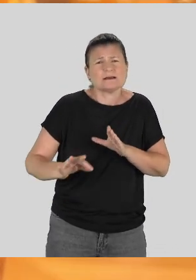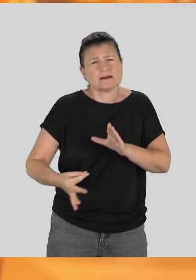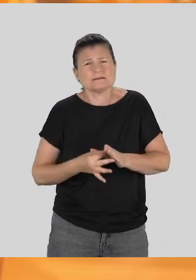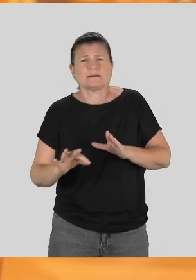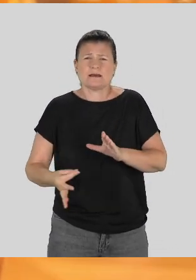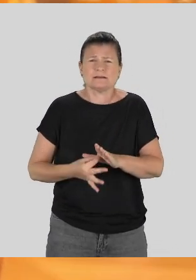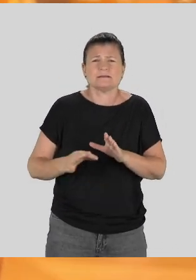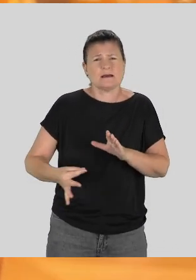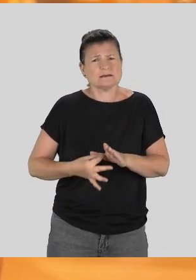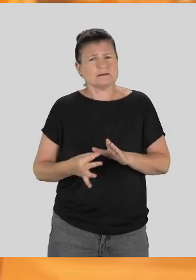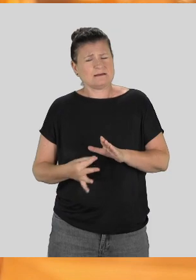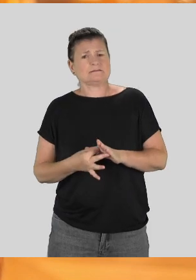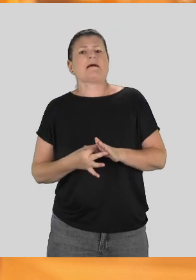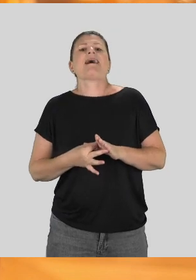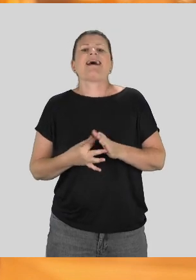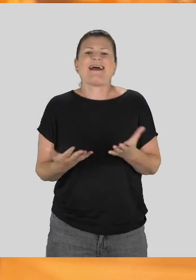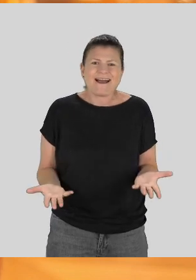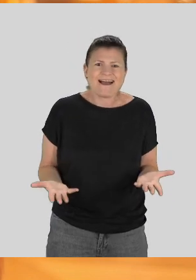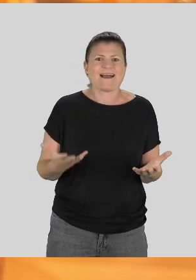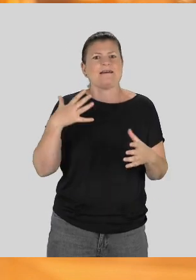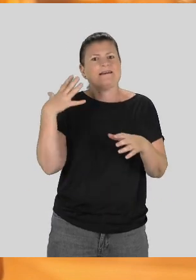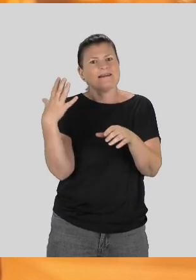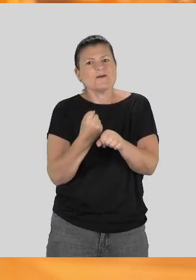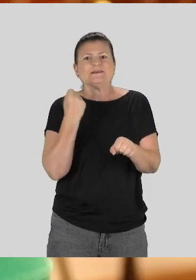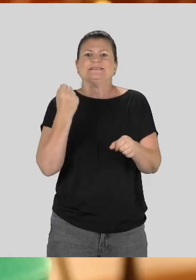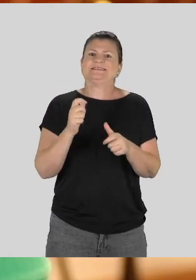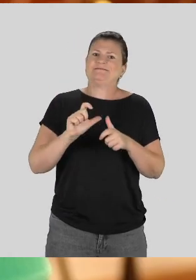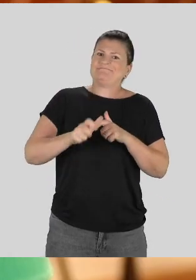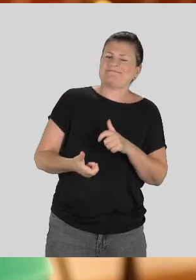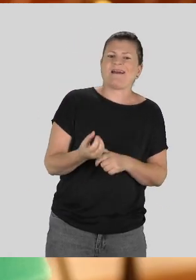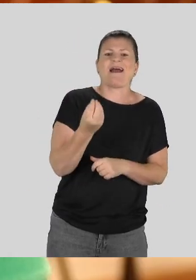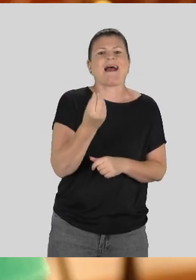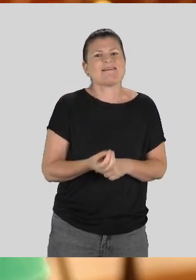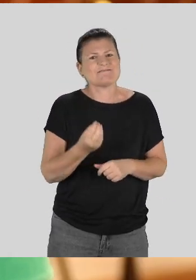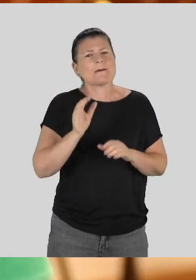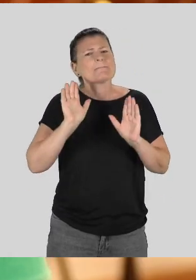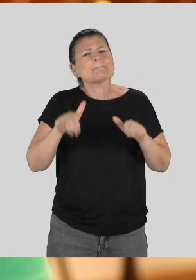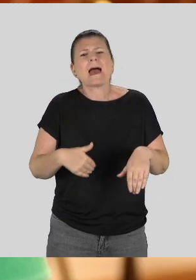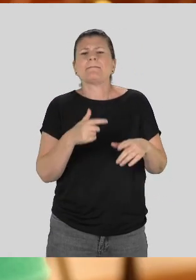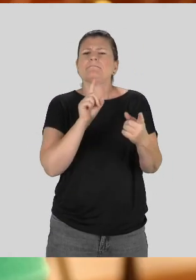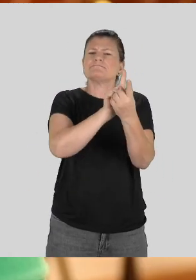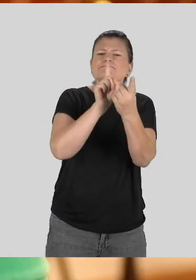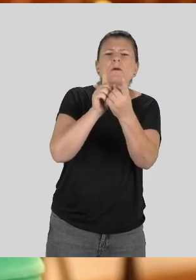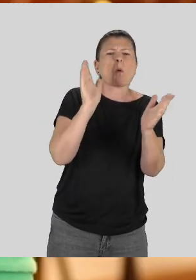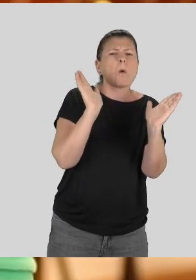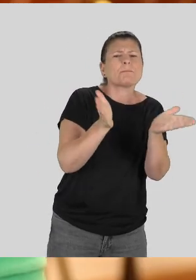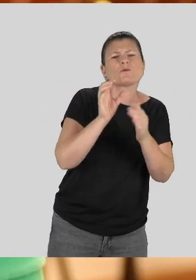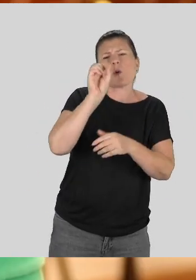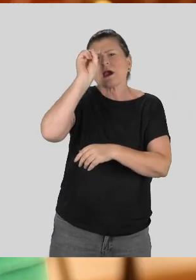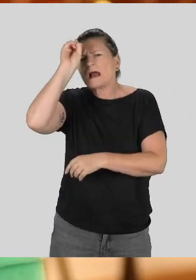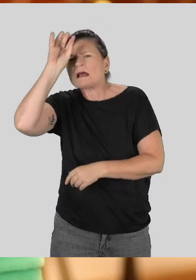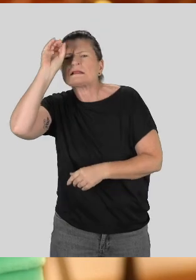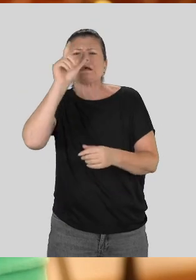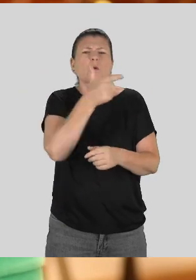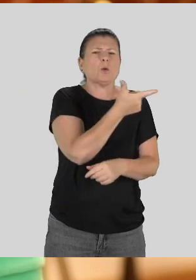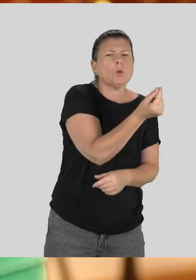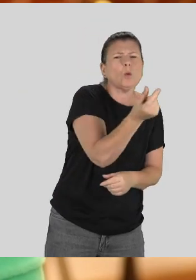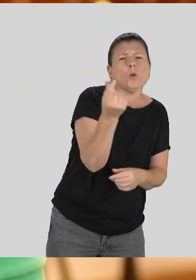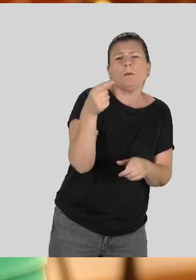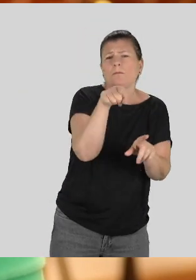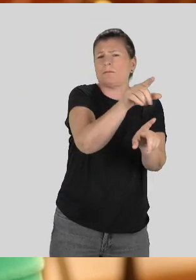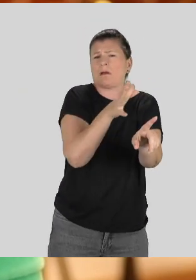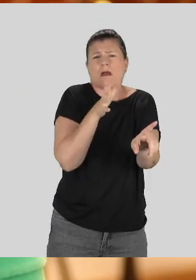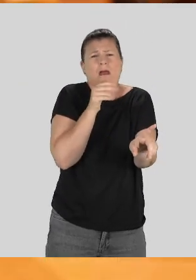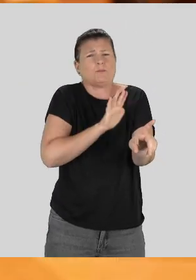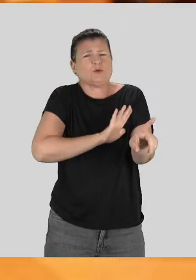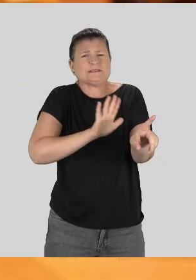procréation médicale assistée, de FIV. Le résultat c'est qu'on sait pour avoir fréquenté justement des hôpitaux, des cliniques et des couples qui pour certains